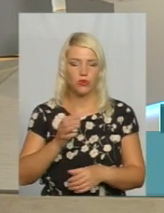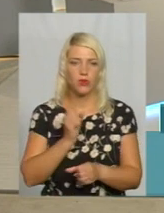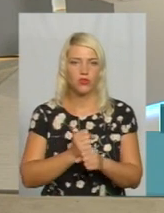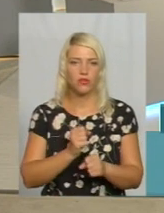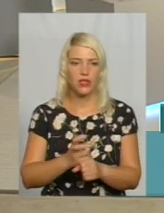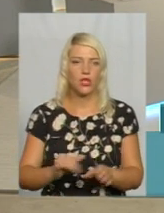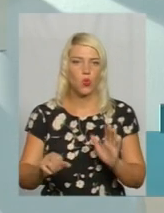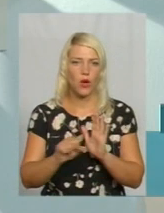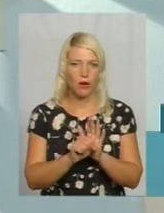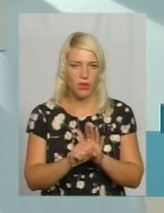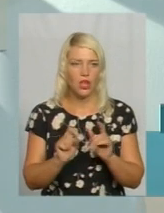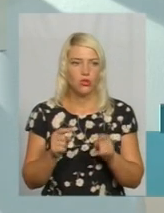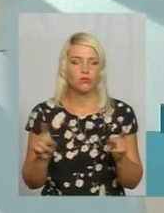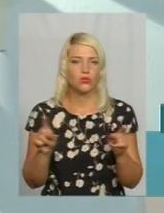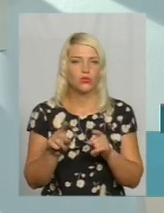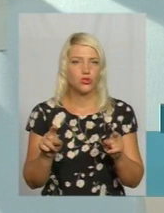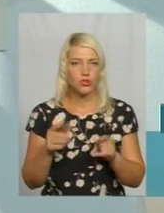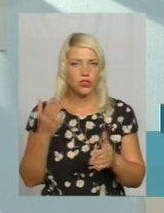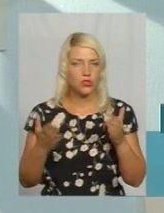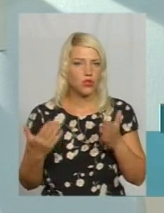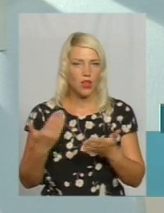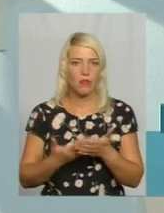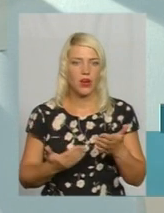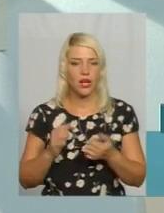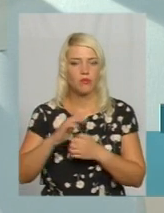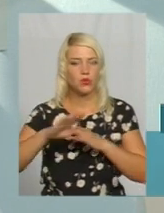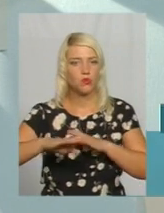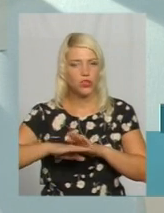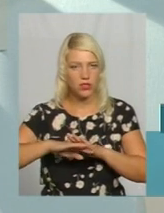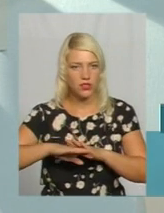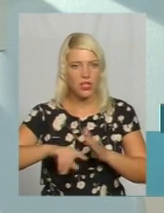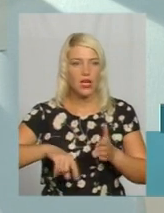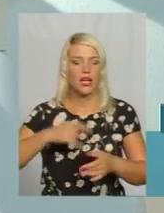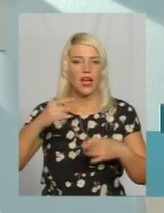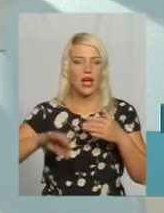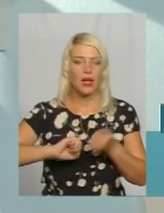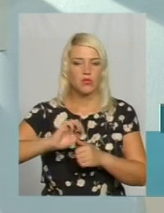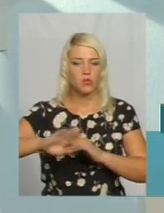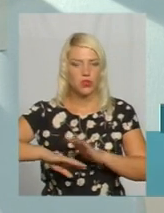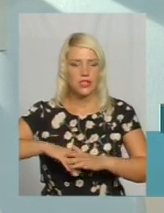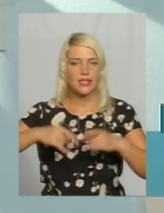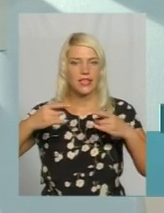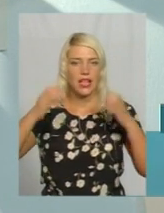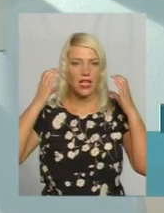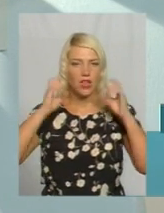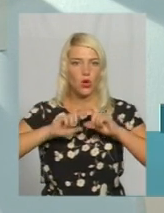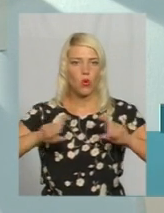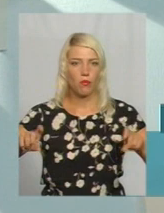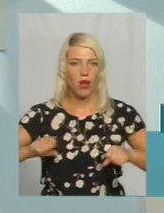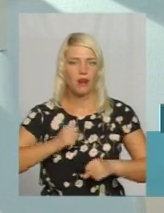Тому що, якщо, наприклад, у Кам'янець-Подільському, Кам'янець-Подільська телерадіокомпанія працює